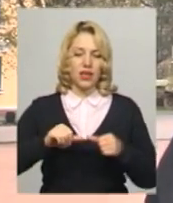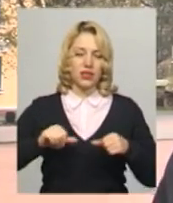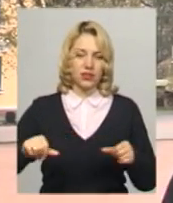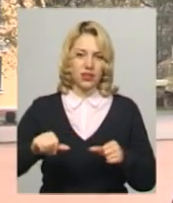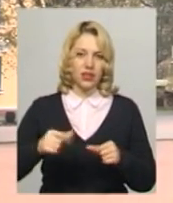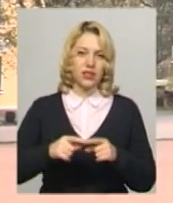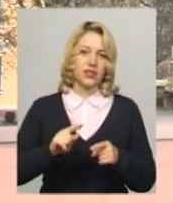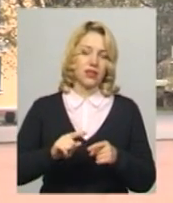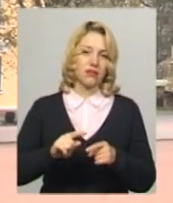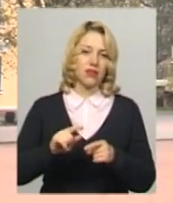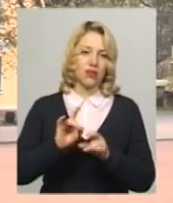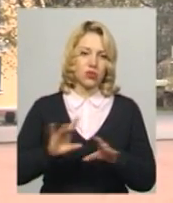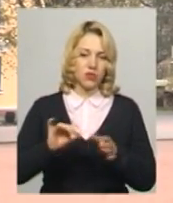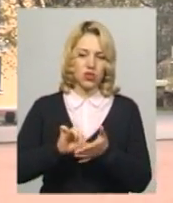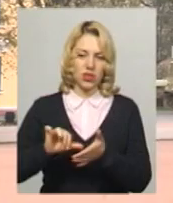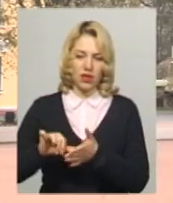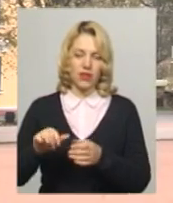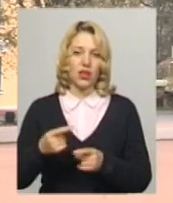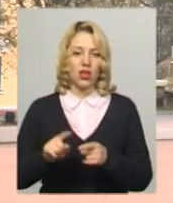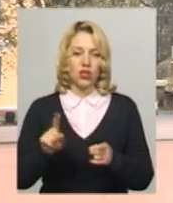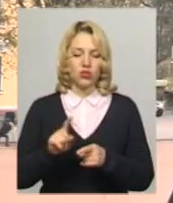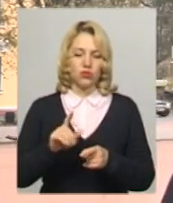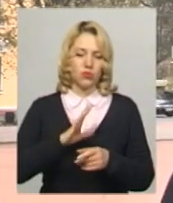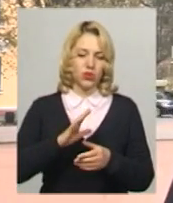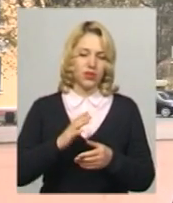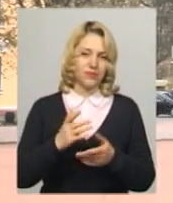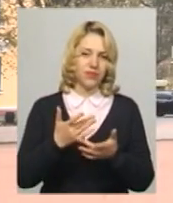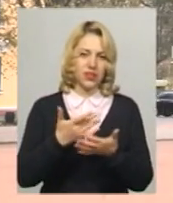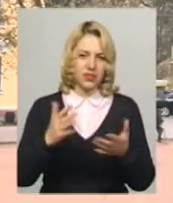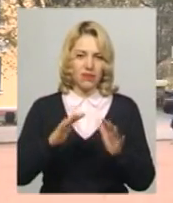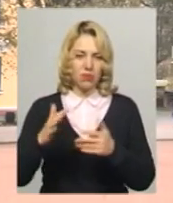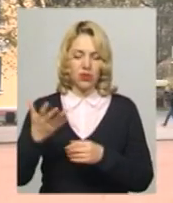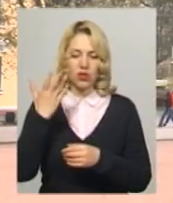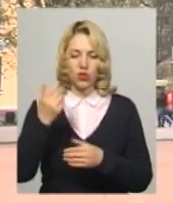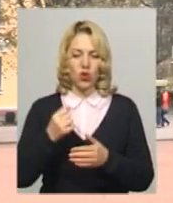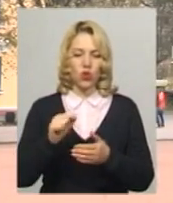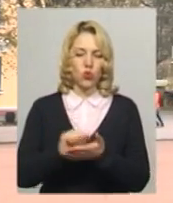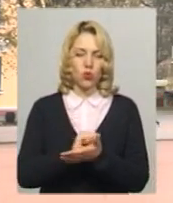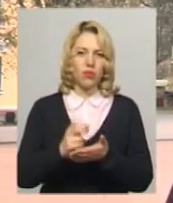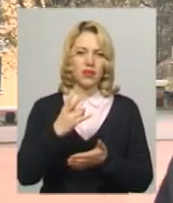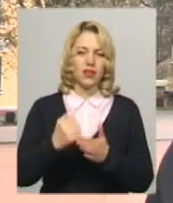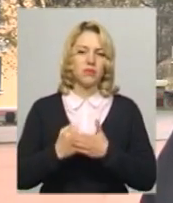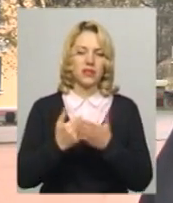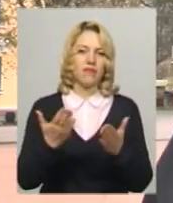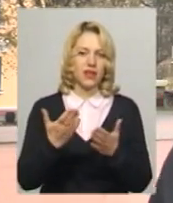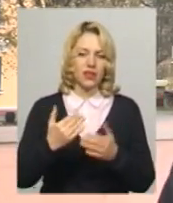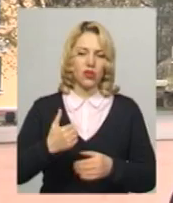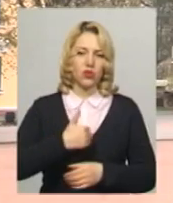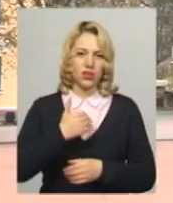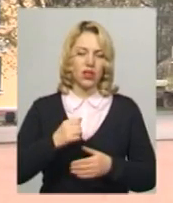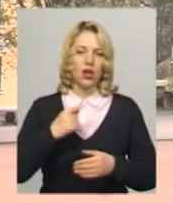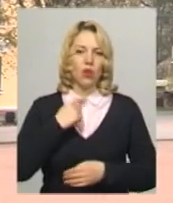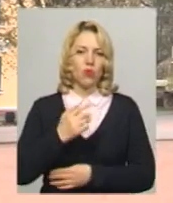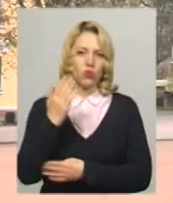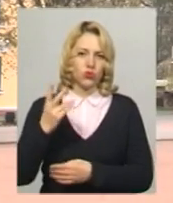розповідали, можна це вже віднести до курйозних ситуацій, це документи, на підставі яких виборці намагалися проголосувати. Тобто, були спроби проголосувати